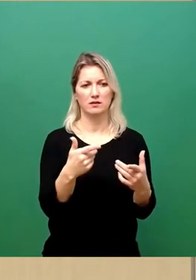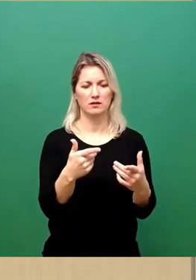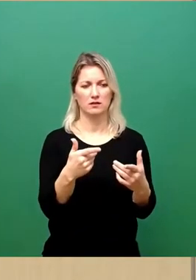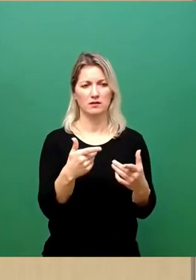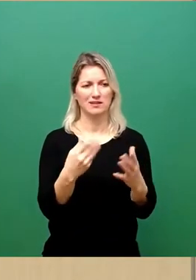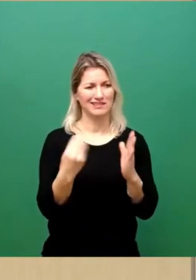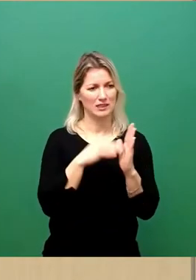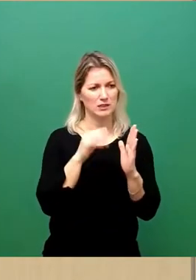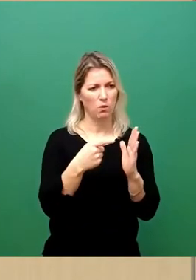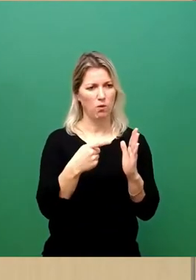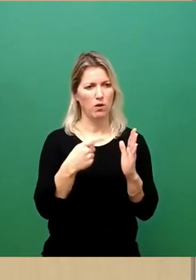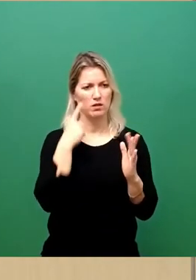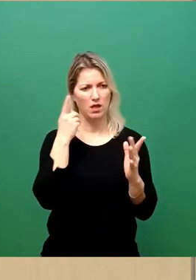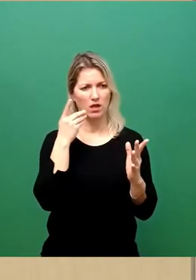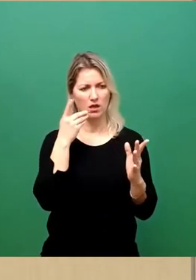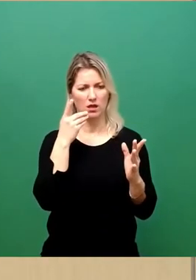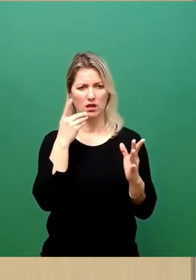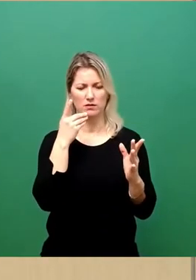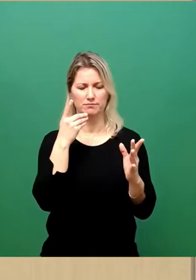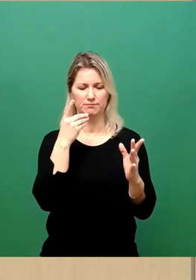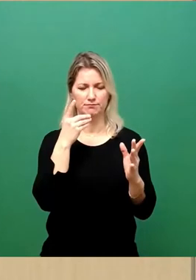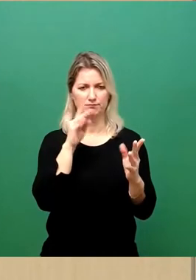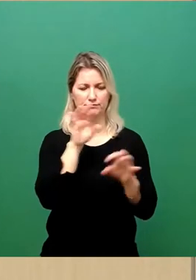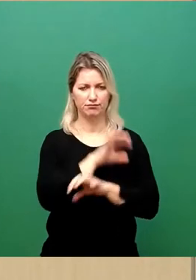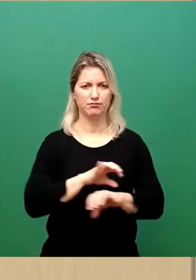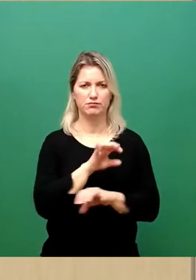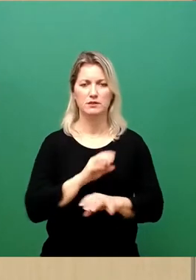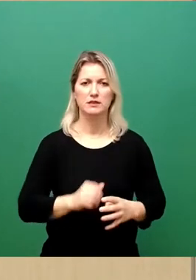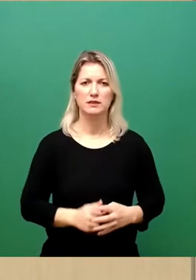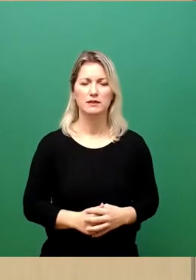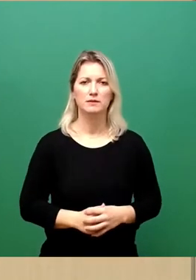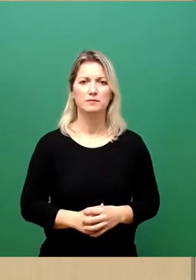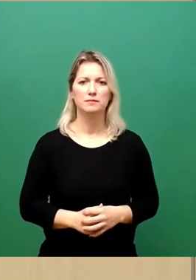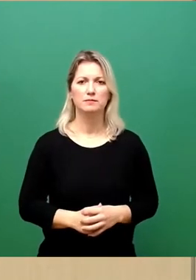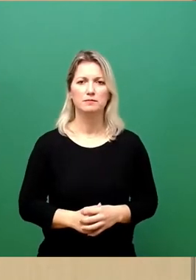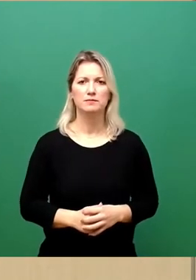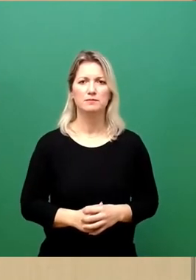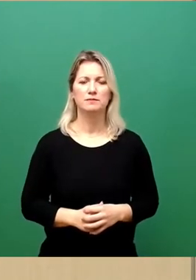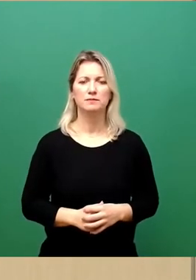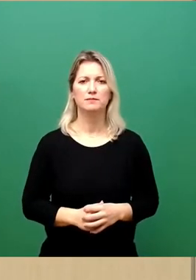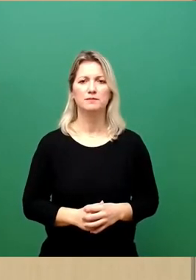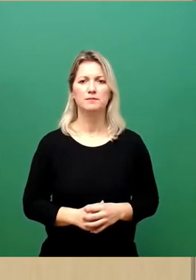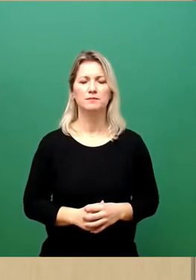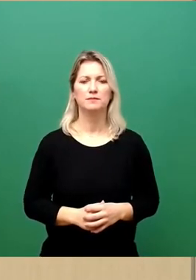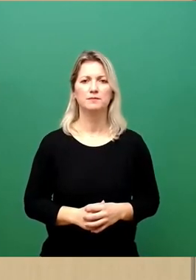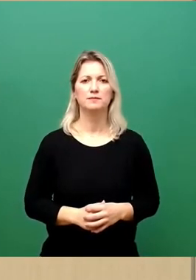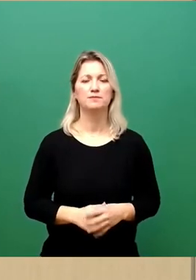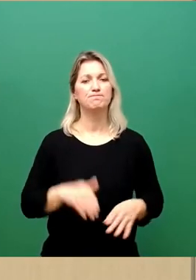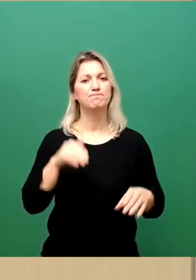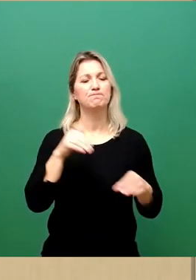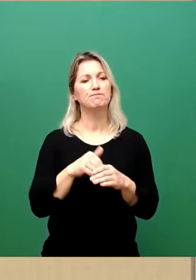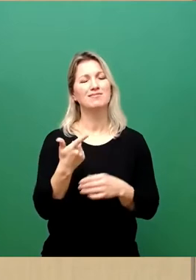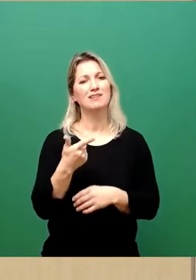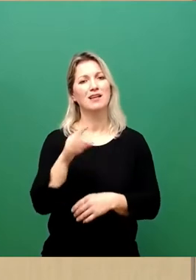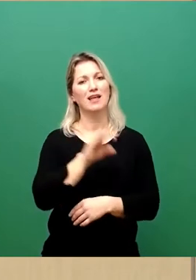eine Verurteilung dessen, was in der Europäischen Union zu